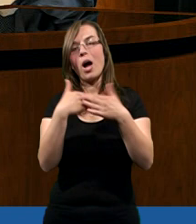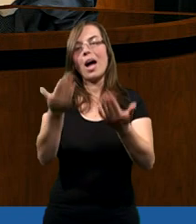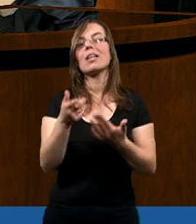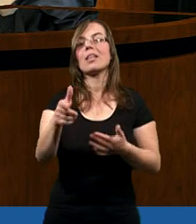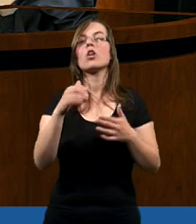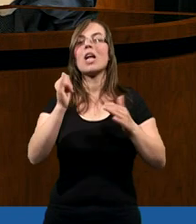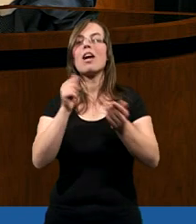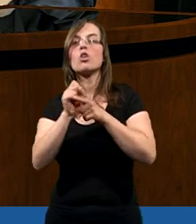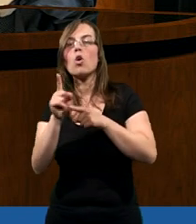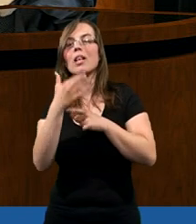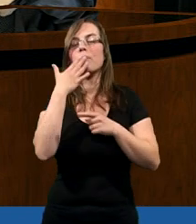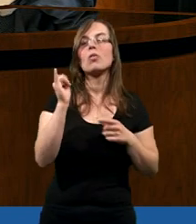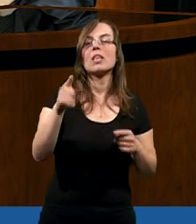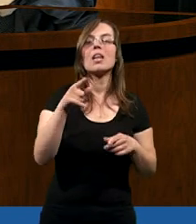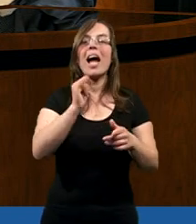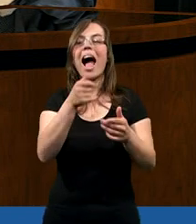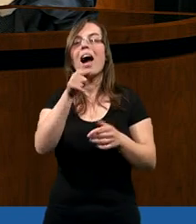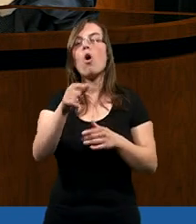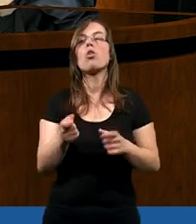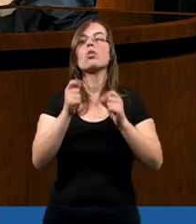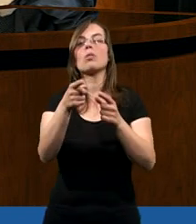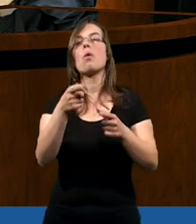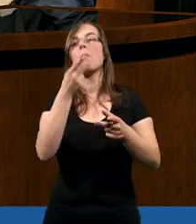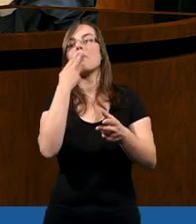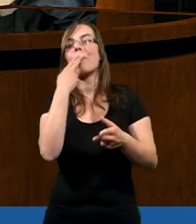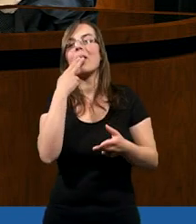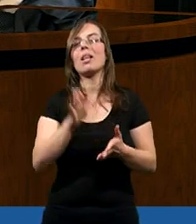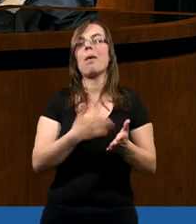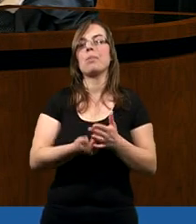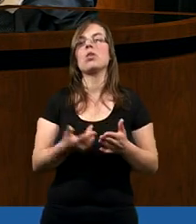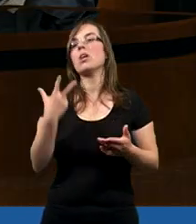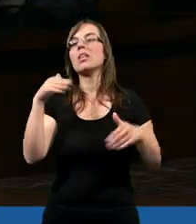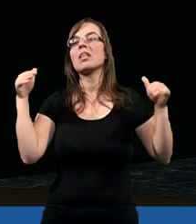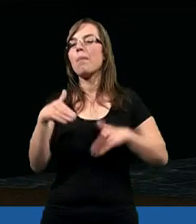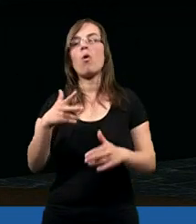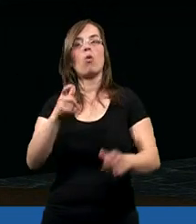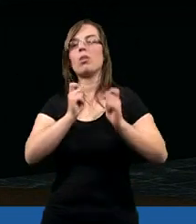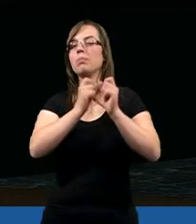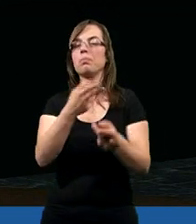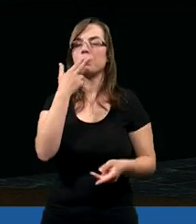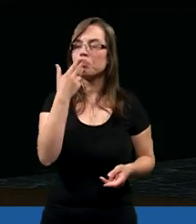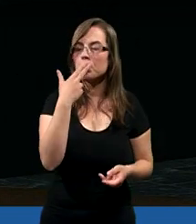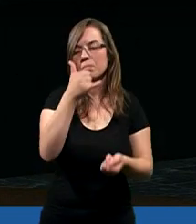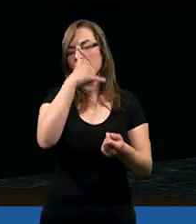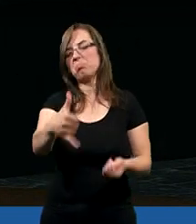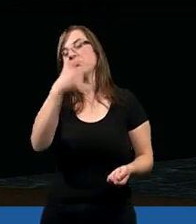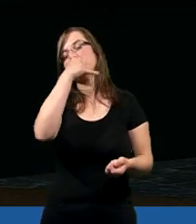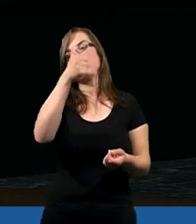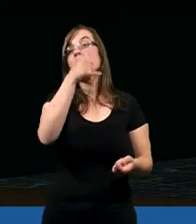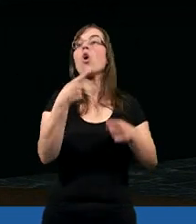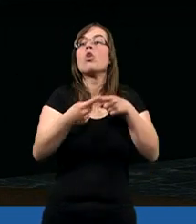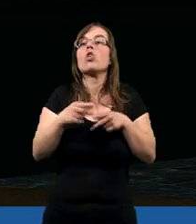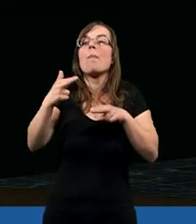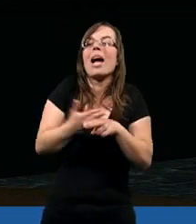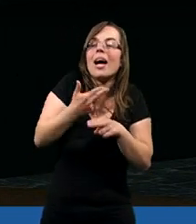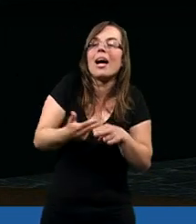opowiadała jedna siostra, jak ona rzuciła palenie papierosów. Nie mogła rzucić, nie mogła. Dopiero kiedy